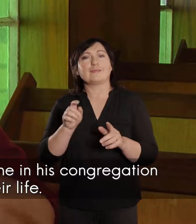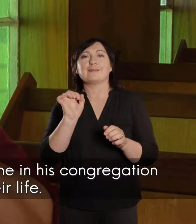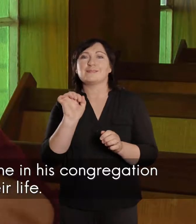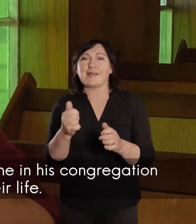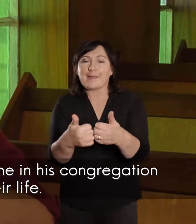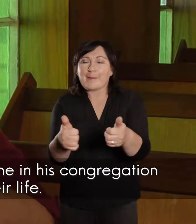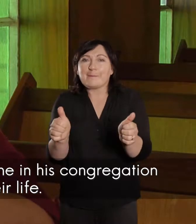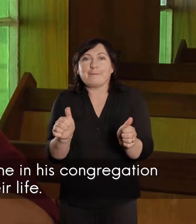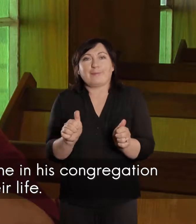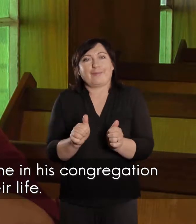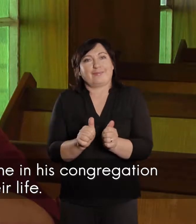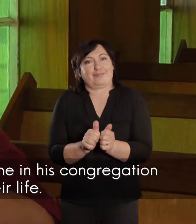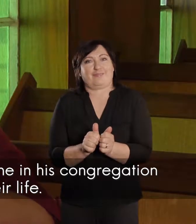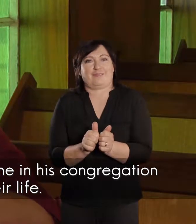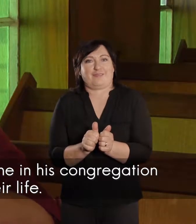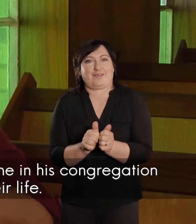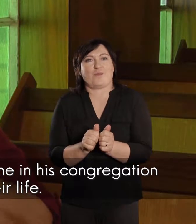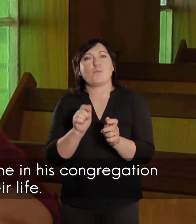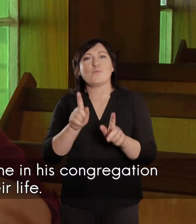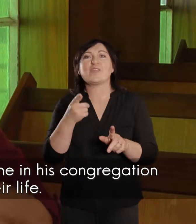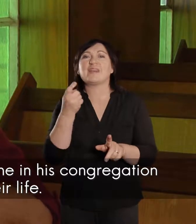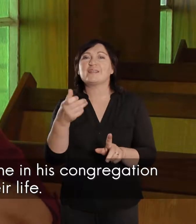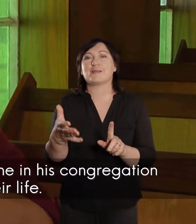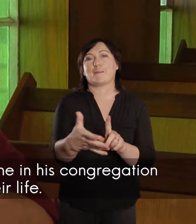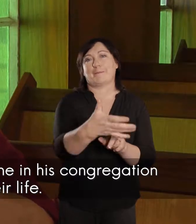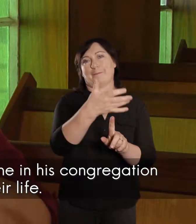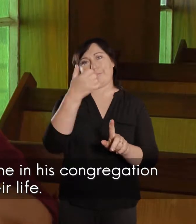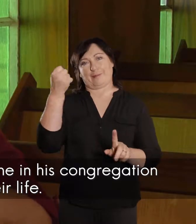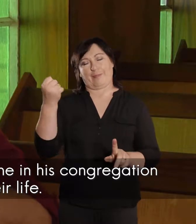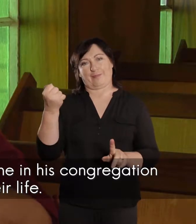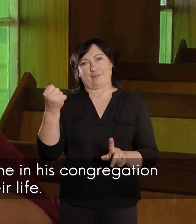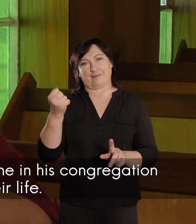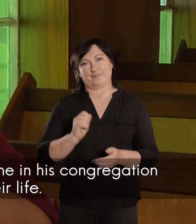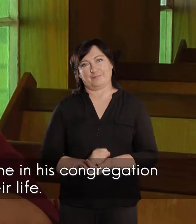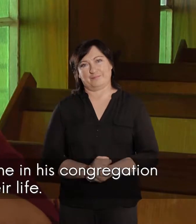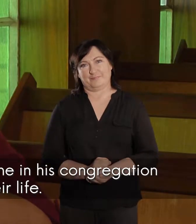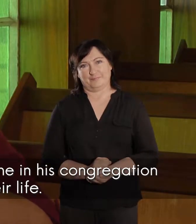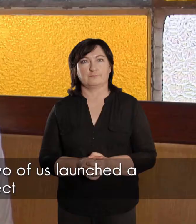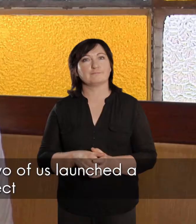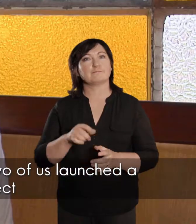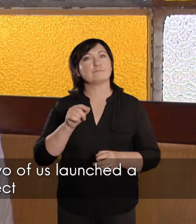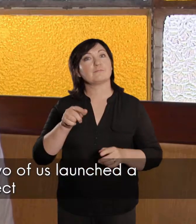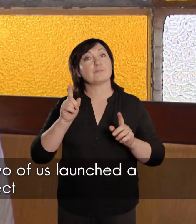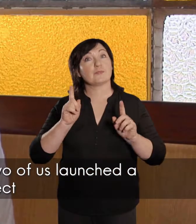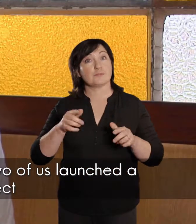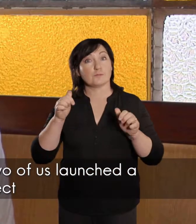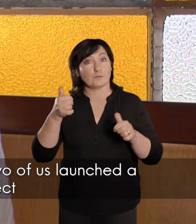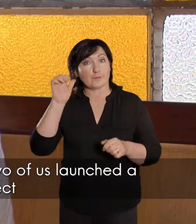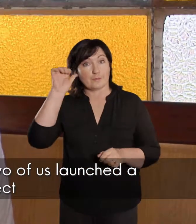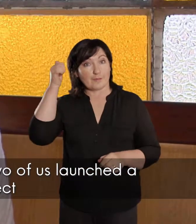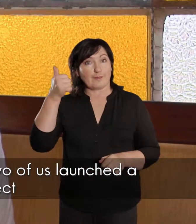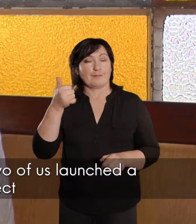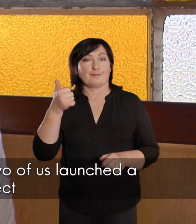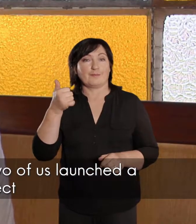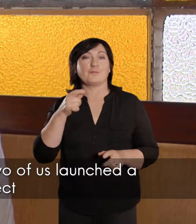even sy gemeente, moet aan iets kom, en aan iets bereik. Hy was ook goed bekend